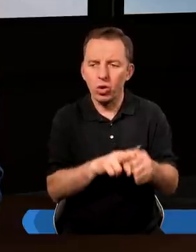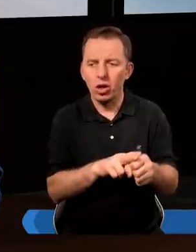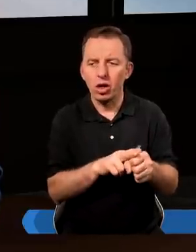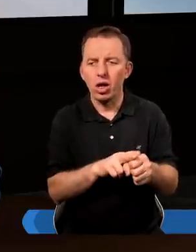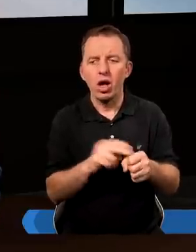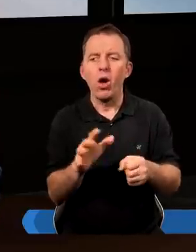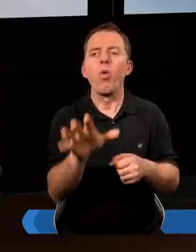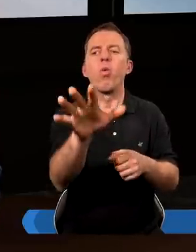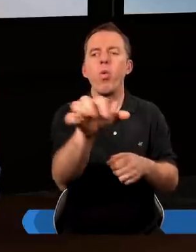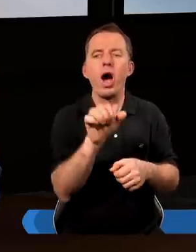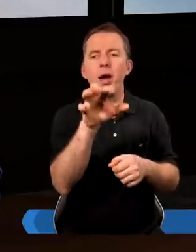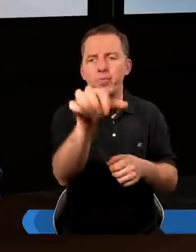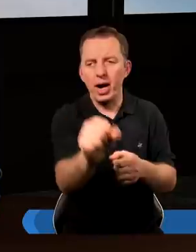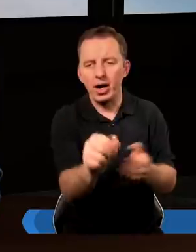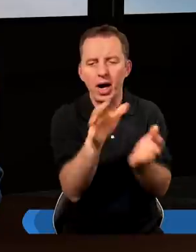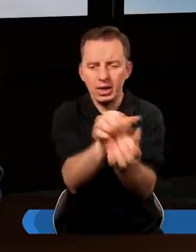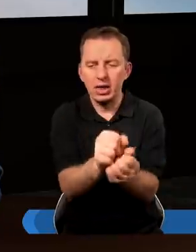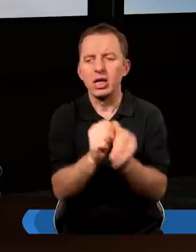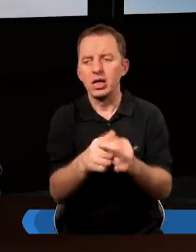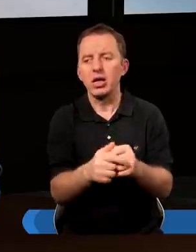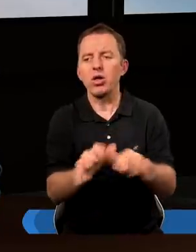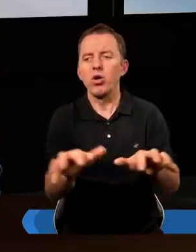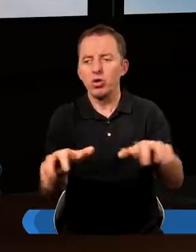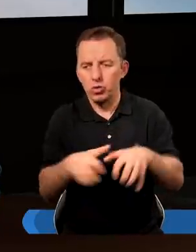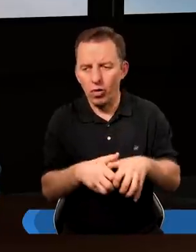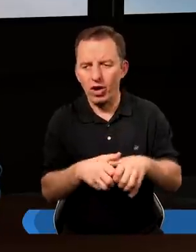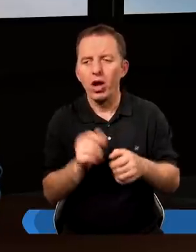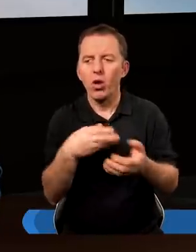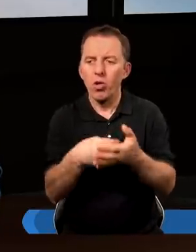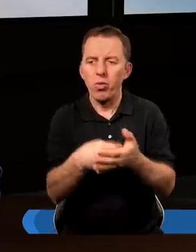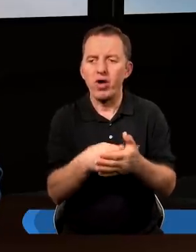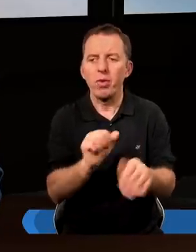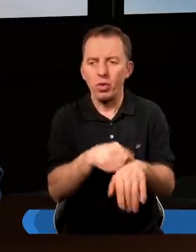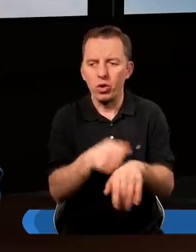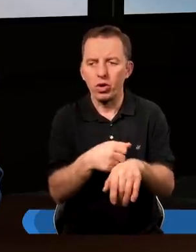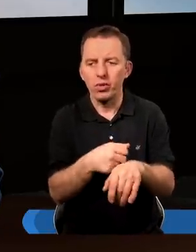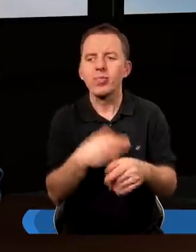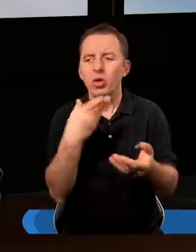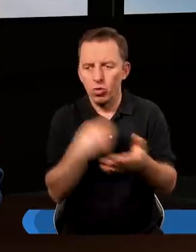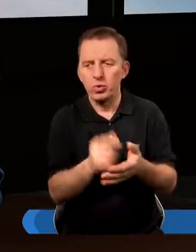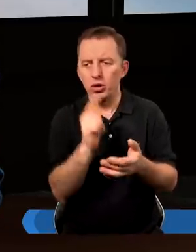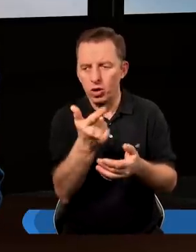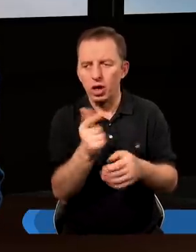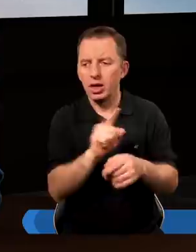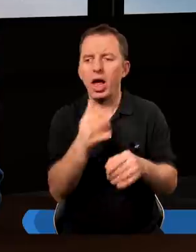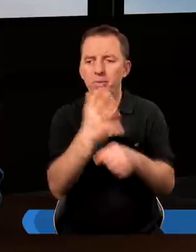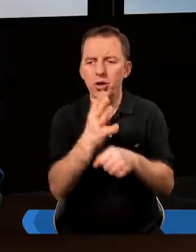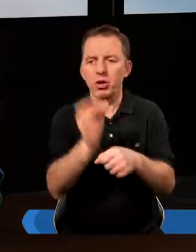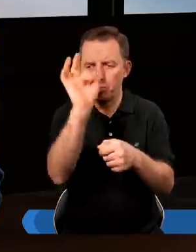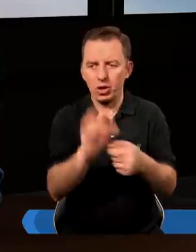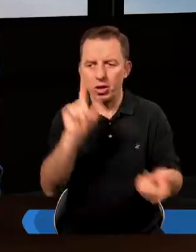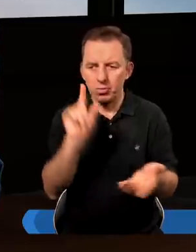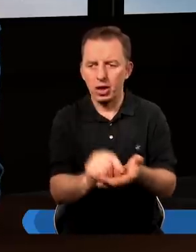gdzie łapani jesteśmy na tą chciwość. Przykładowo, kiedyś kupowałam buty, kupisz drugą parę za 50